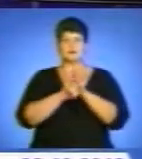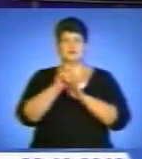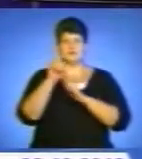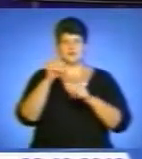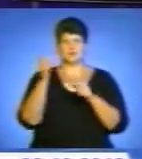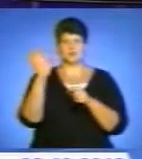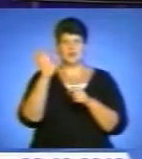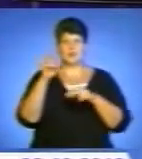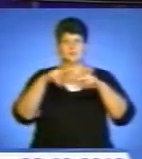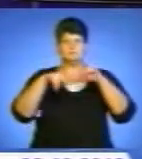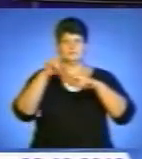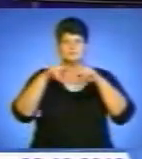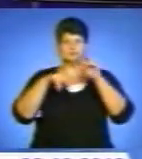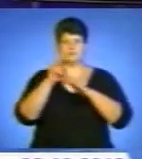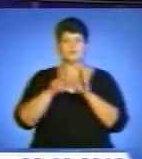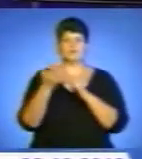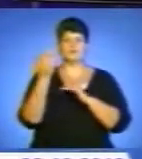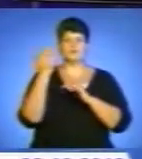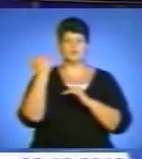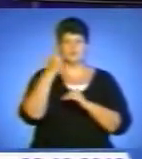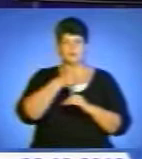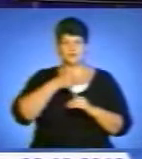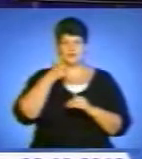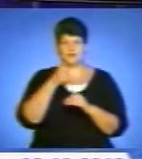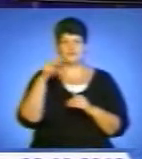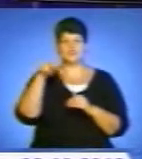Вітаю, Вітаю, Вітаю.